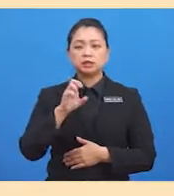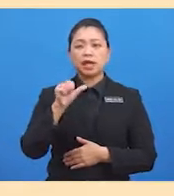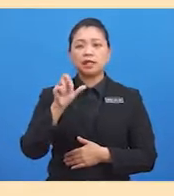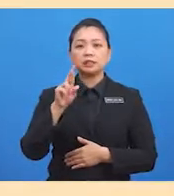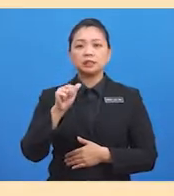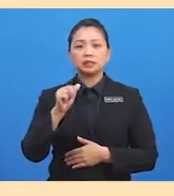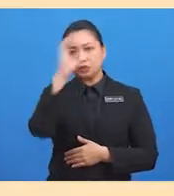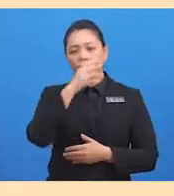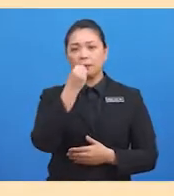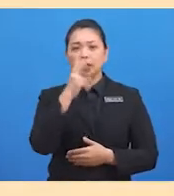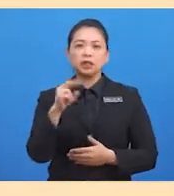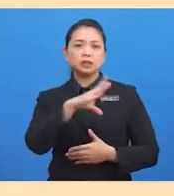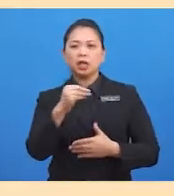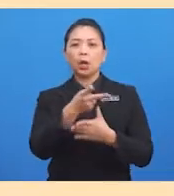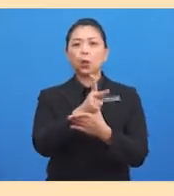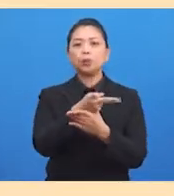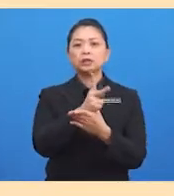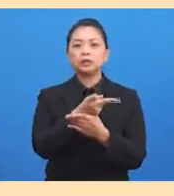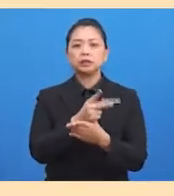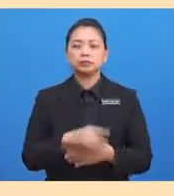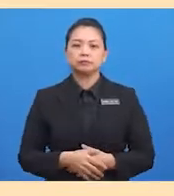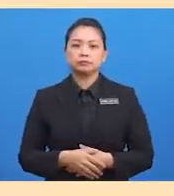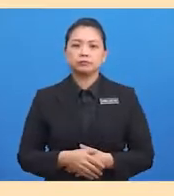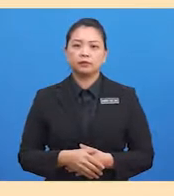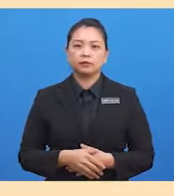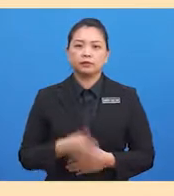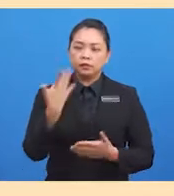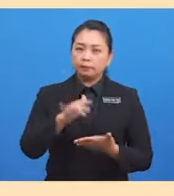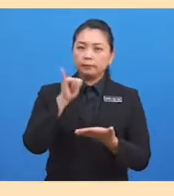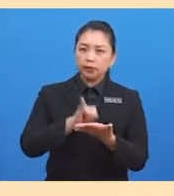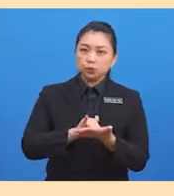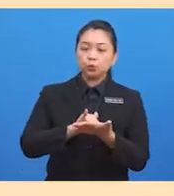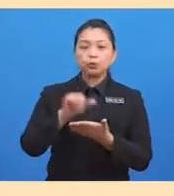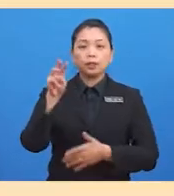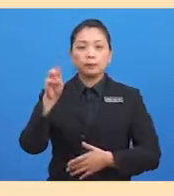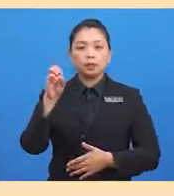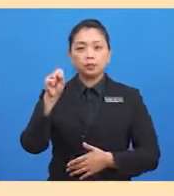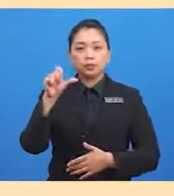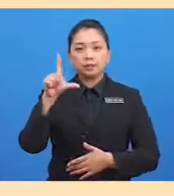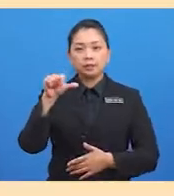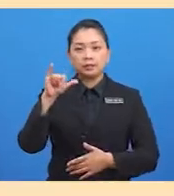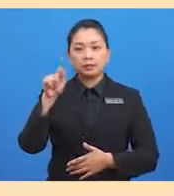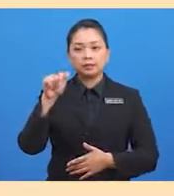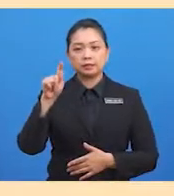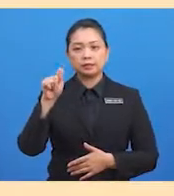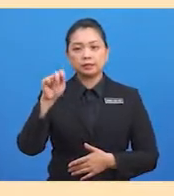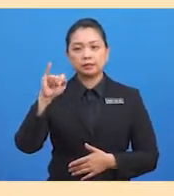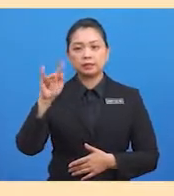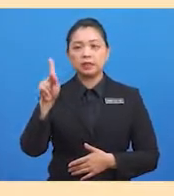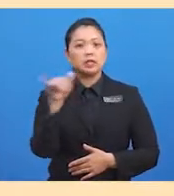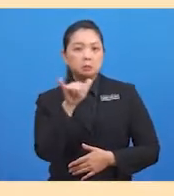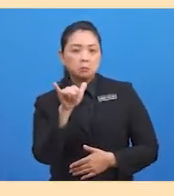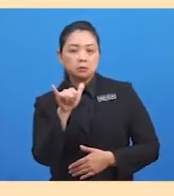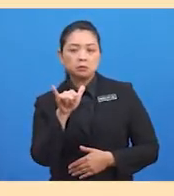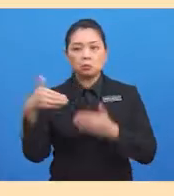sebegini diteruskan pada zaman mesolitik. Dengan kata lain, manusia zaman paleolitik dan